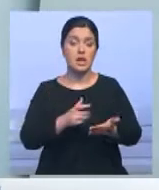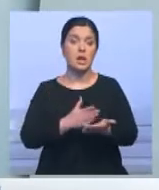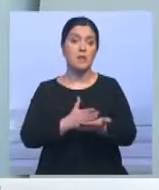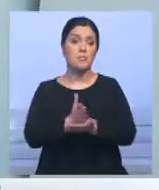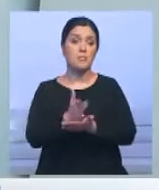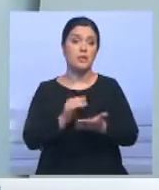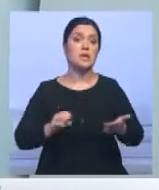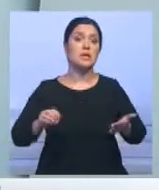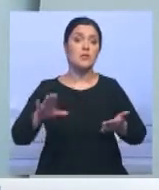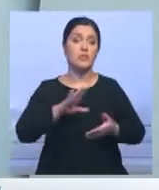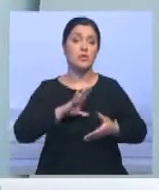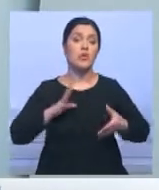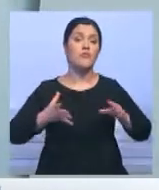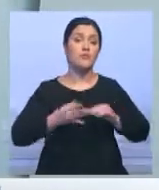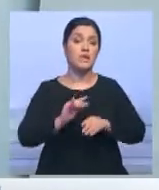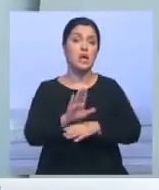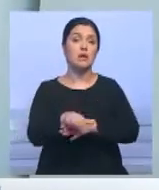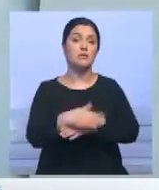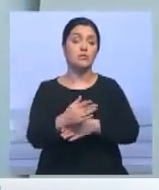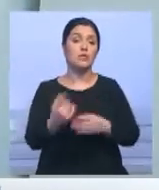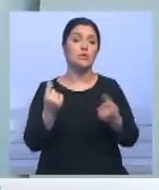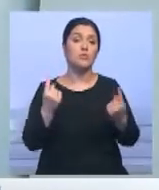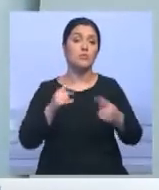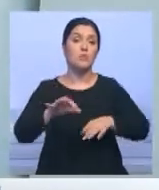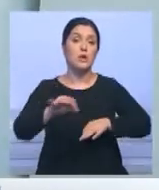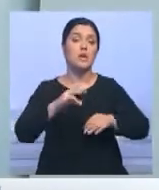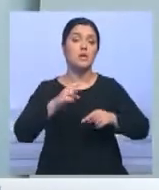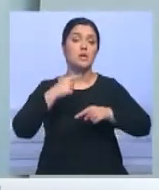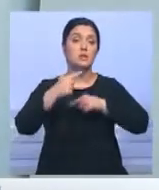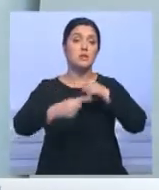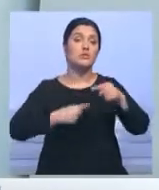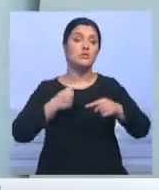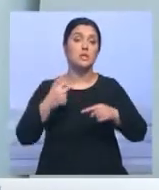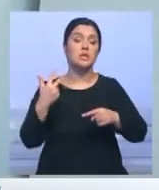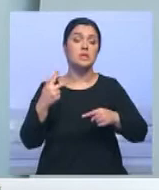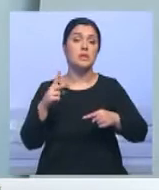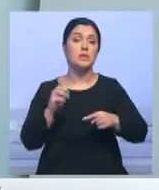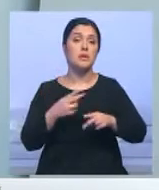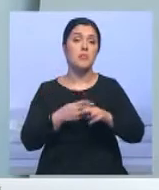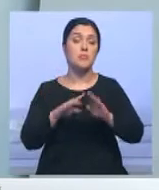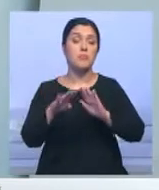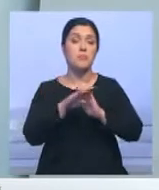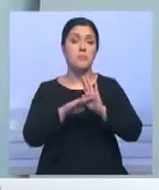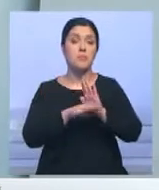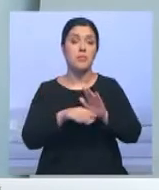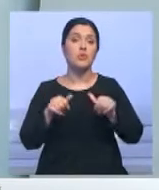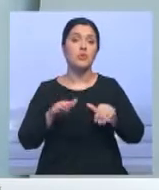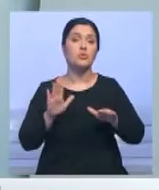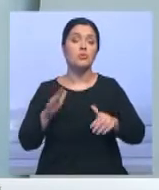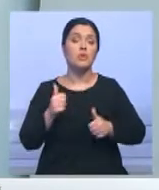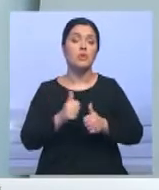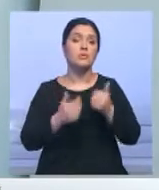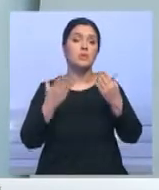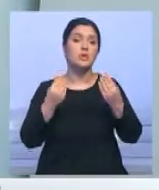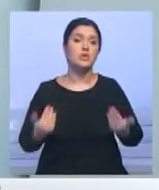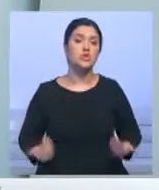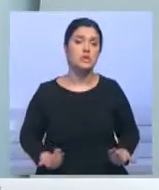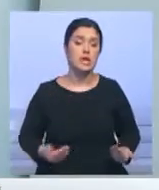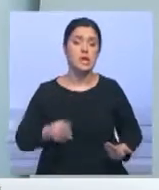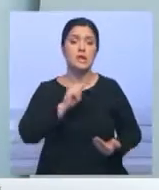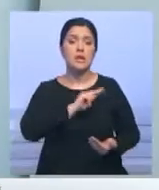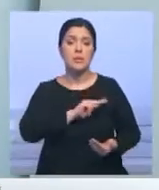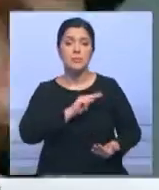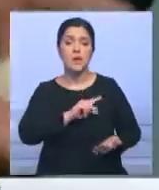европейской в целом. Отсутствие большого проекта на следующие 30 лет. Все программы связаны с решением проблем повседневной жизни, с безработицей,